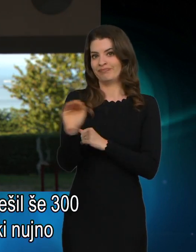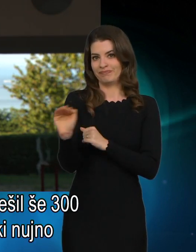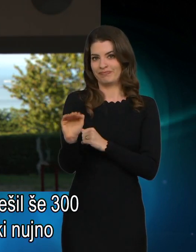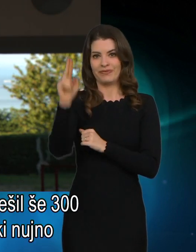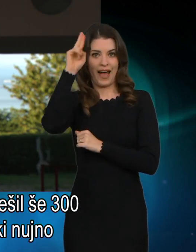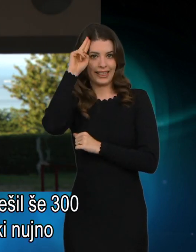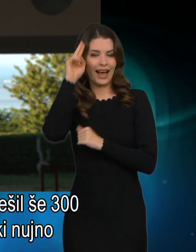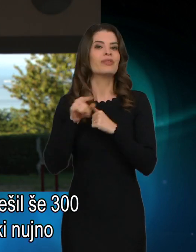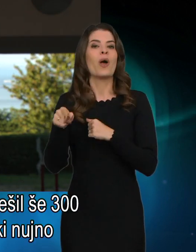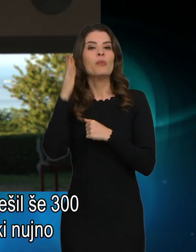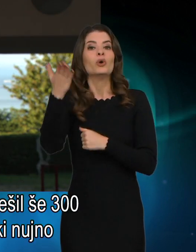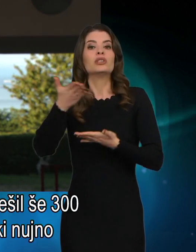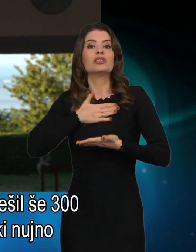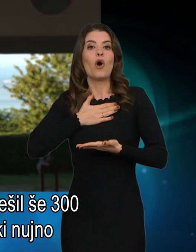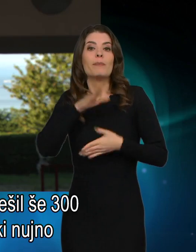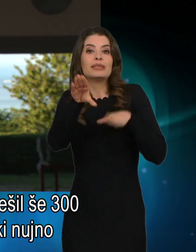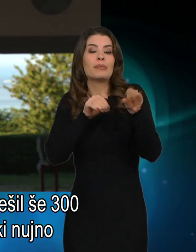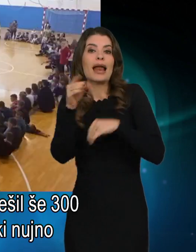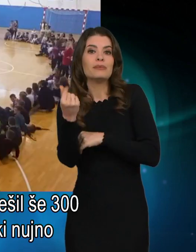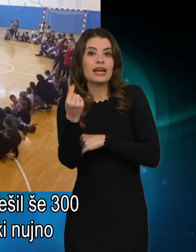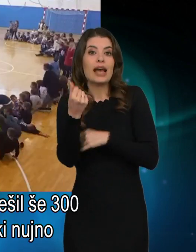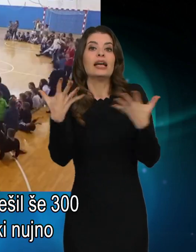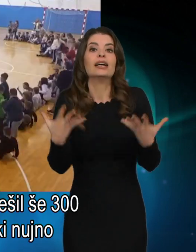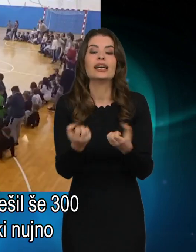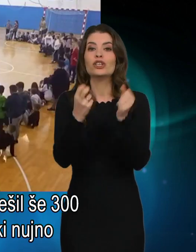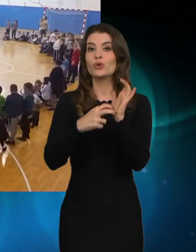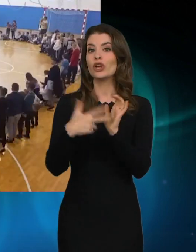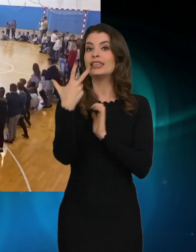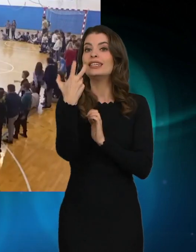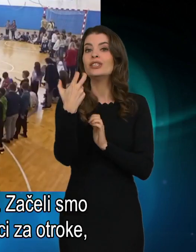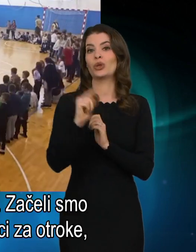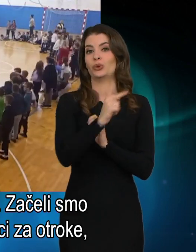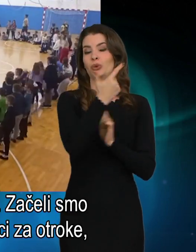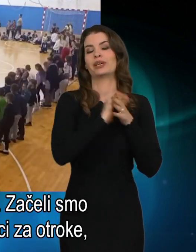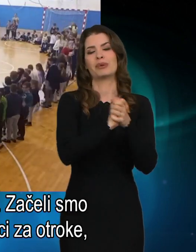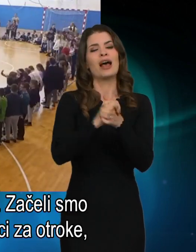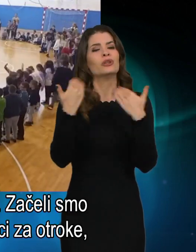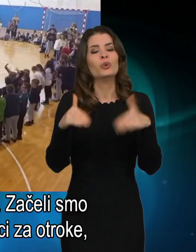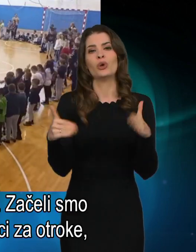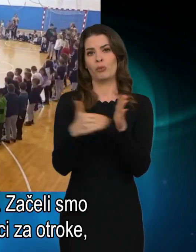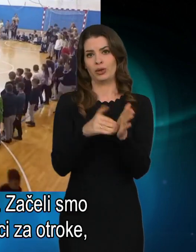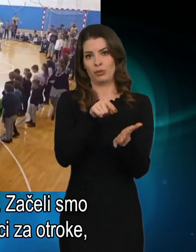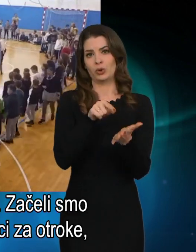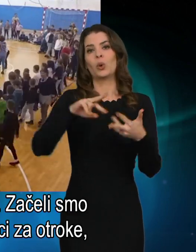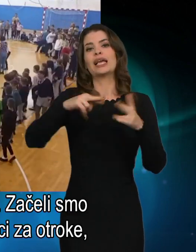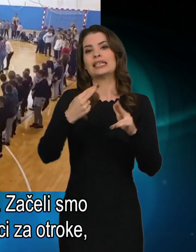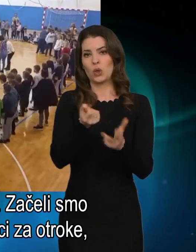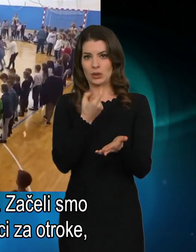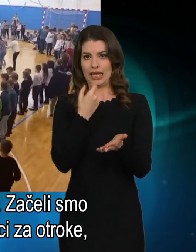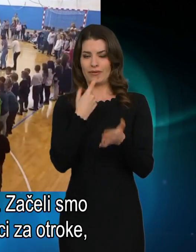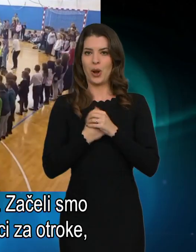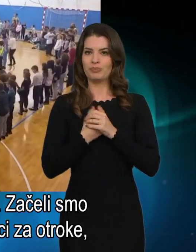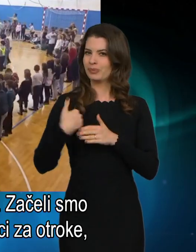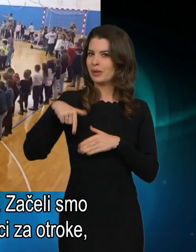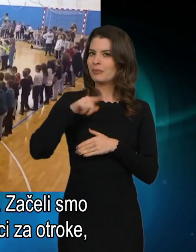bo skupaj z zbranim denarjem rešil še 300 svojih prijateljev, ki nujno potrebujo to zdravilo. Začeli smo pa